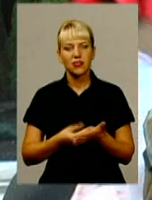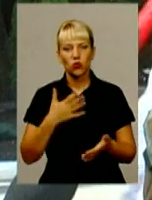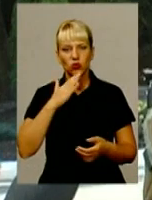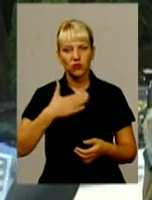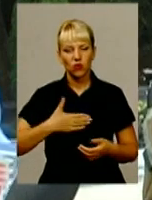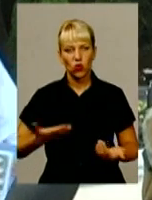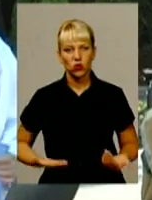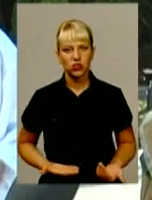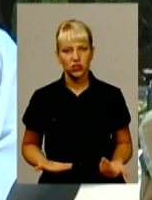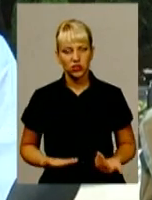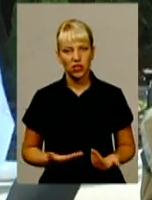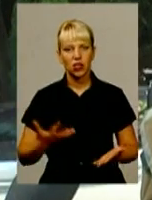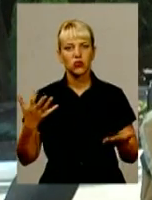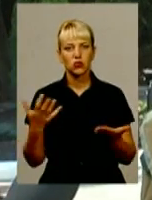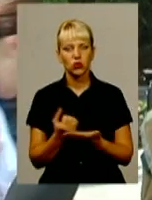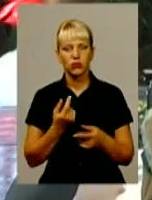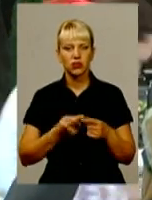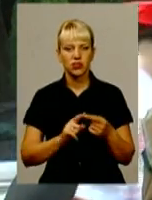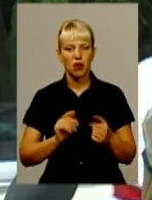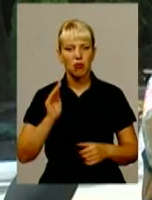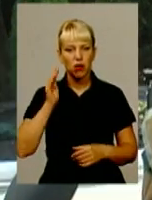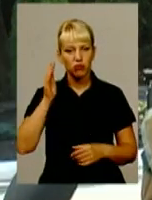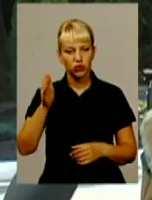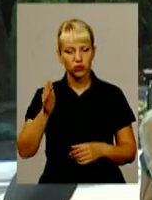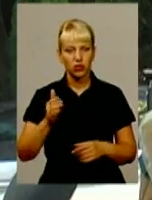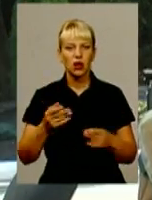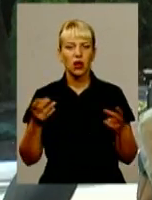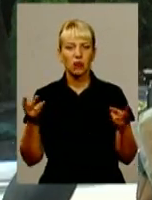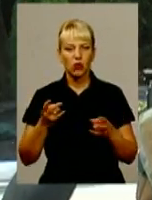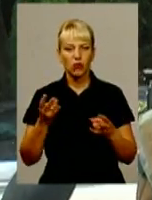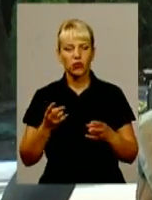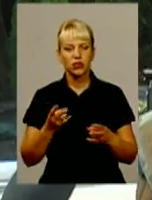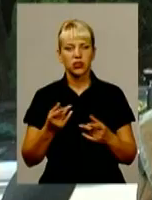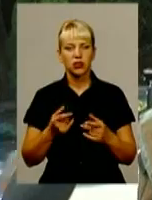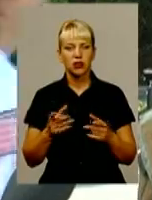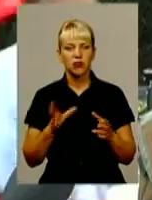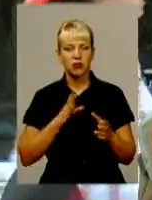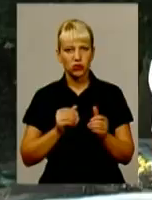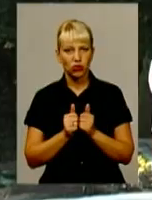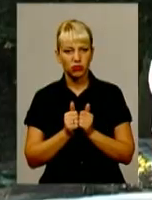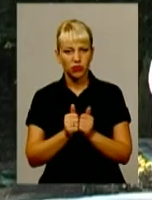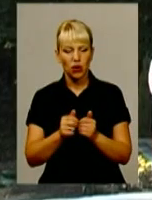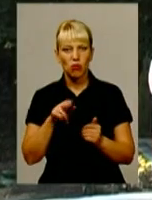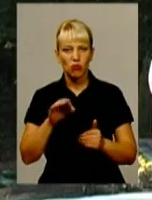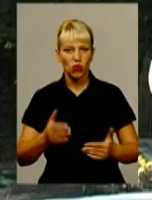здобули це майбутнє, повинна бути і йти разом з ними по життю.